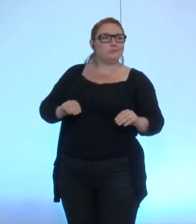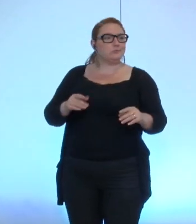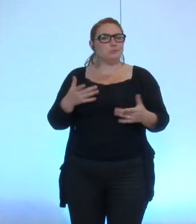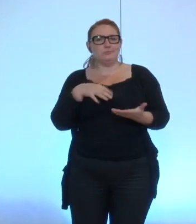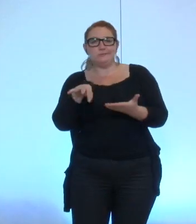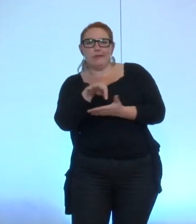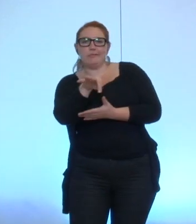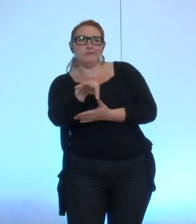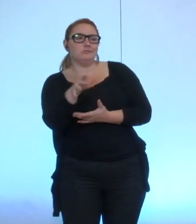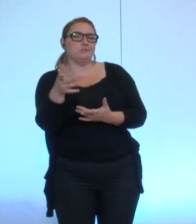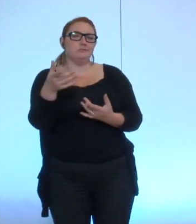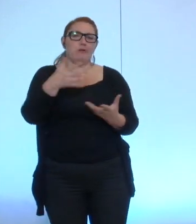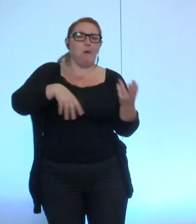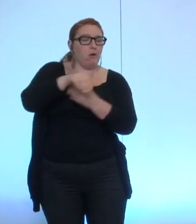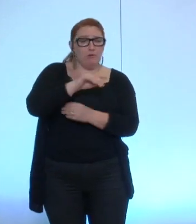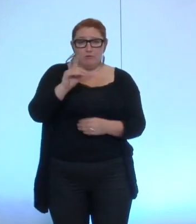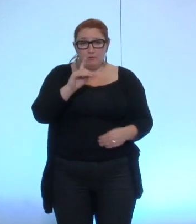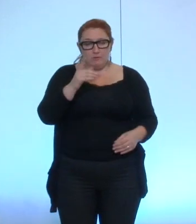pas encore vraiment travailler ensemble